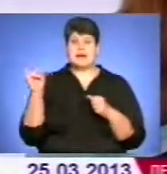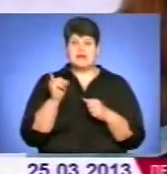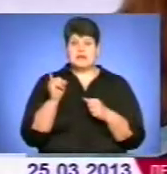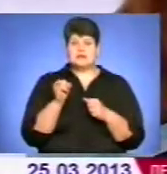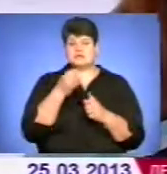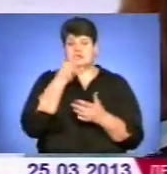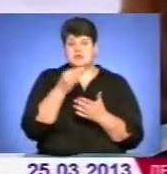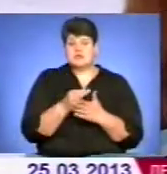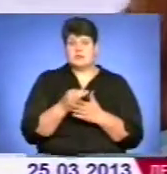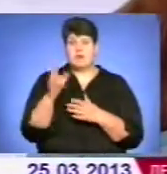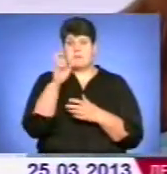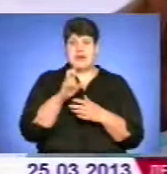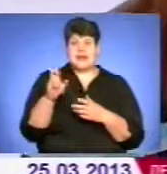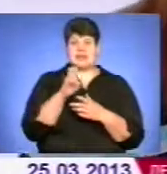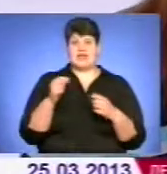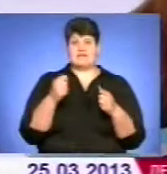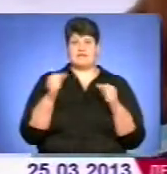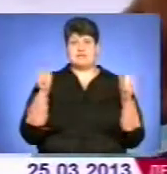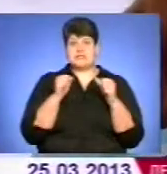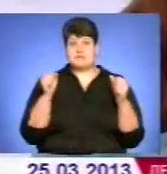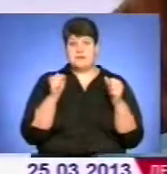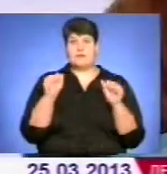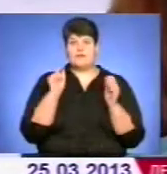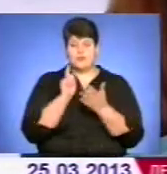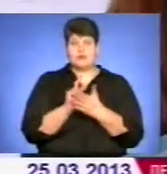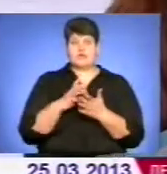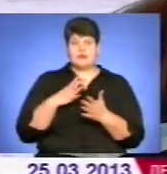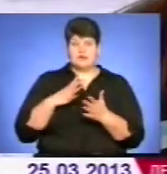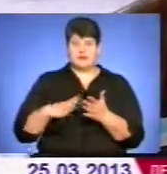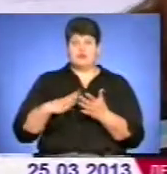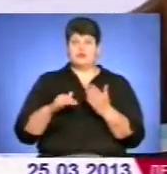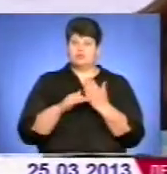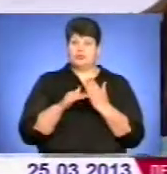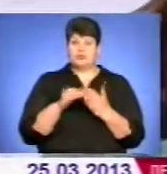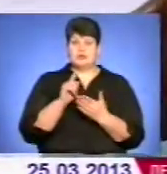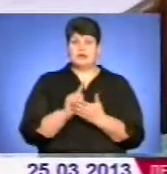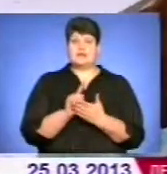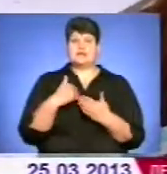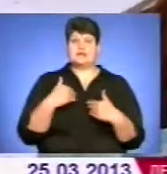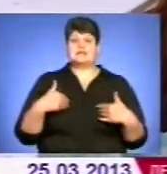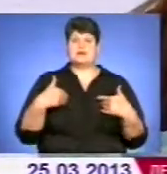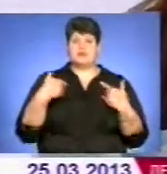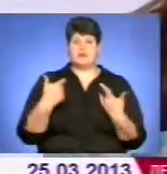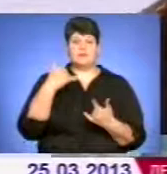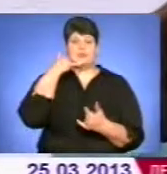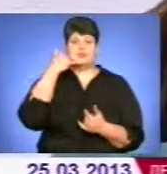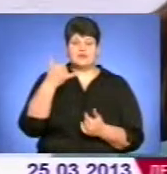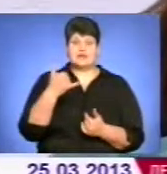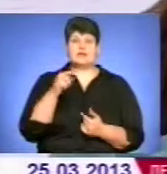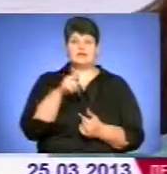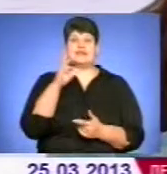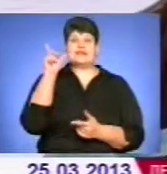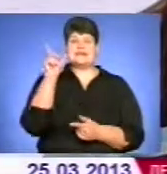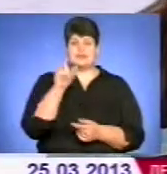скажімо, березнева зима. Ми сміємо пережити і допомогти. Мої друзі мені запропонували, сказали, що вони